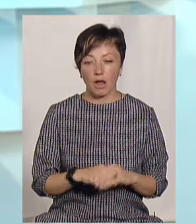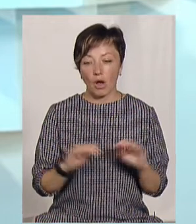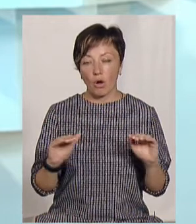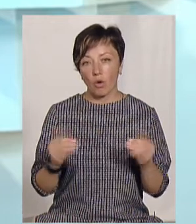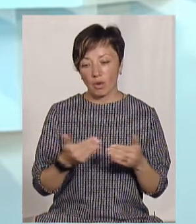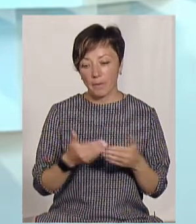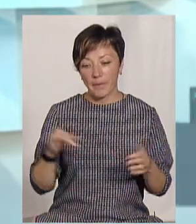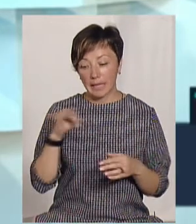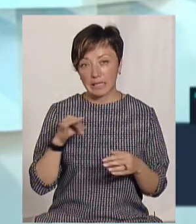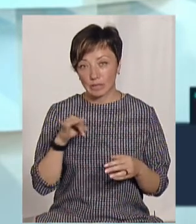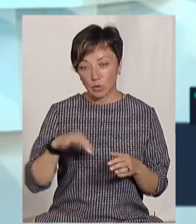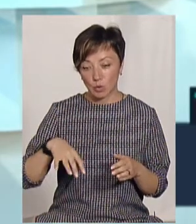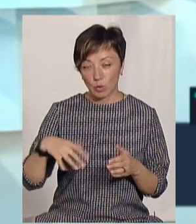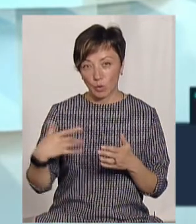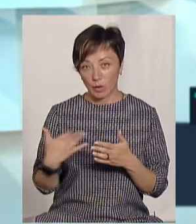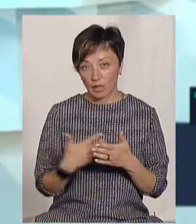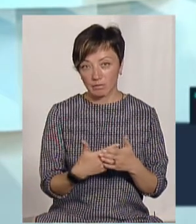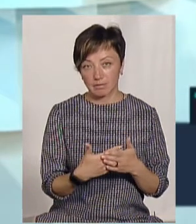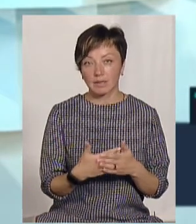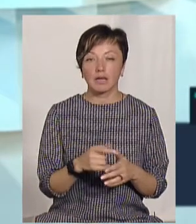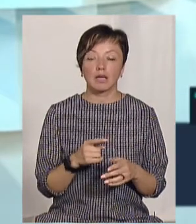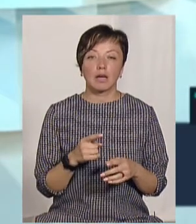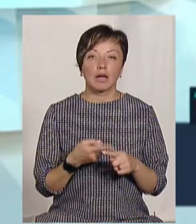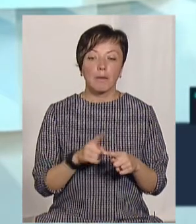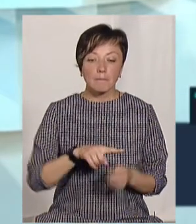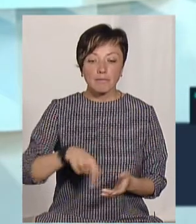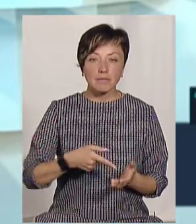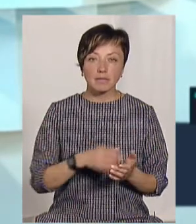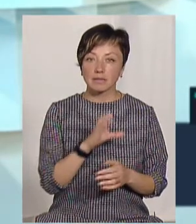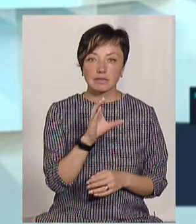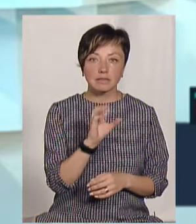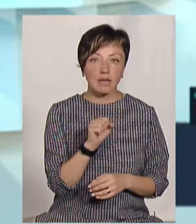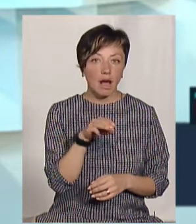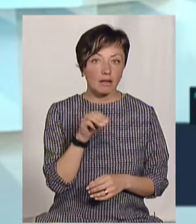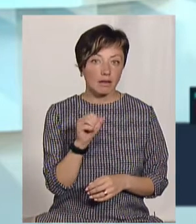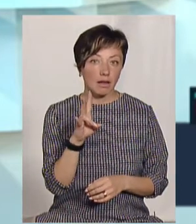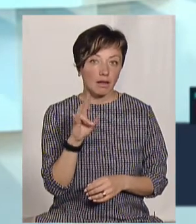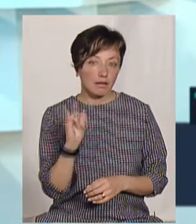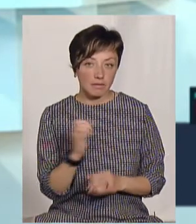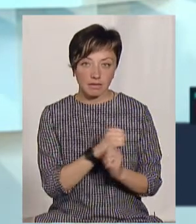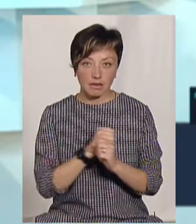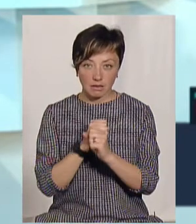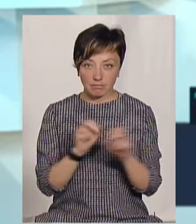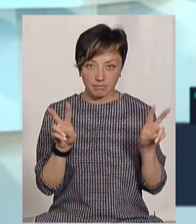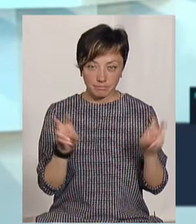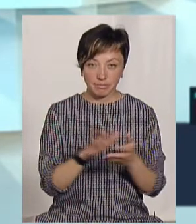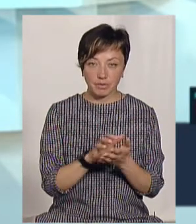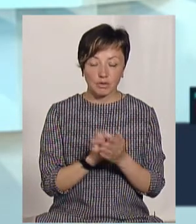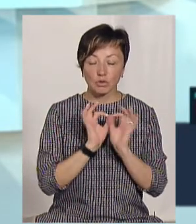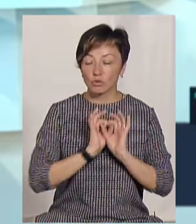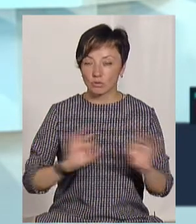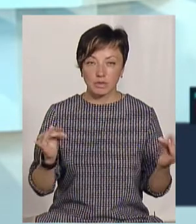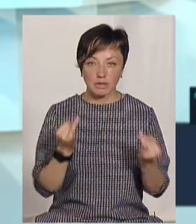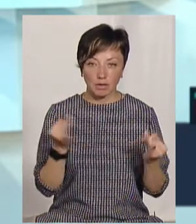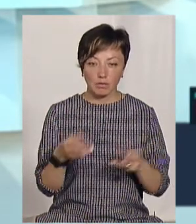коротка передісторія, що саме містечко Сатані, ну, супер надзвичайно цікаве. До нього дійсно можна їхати